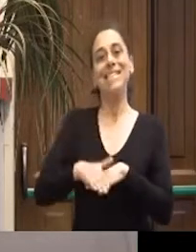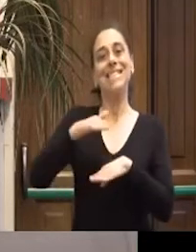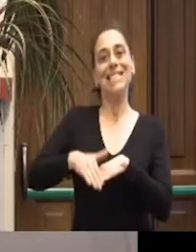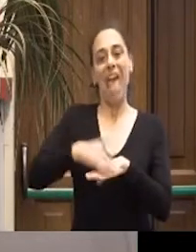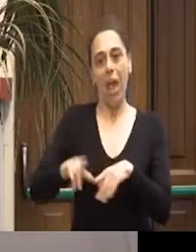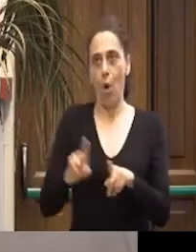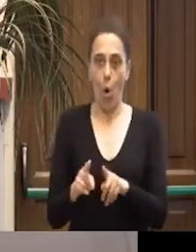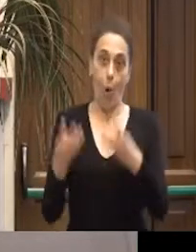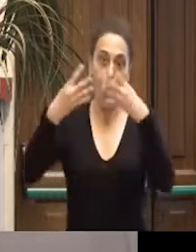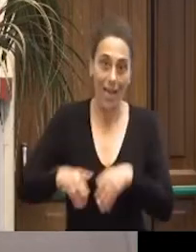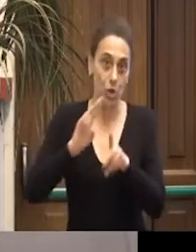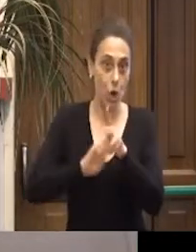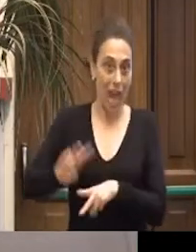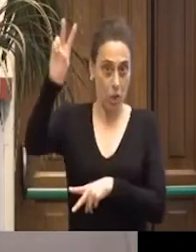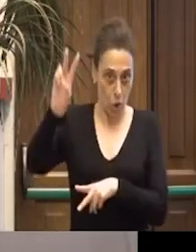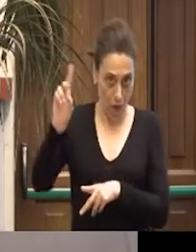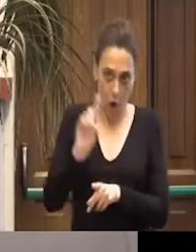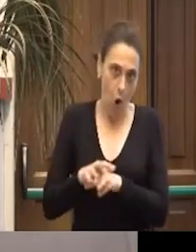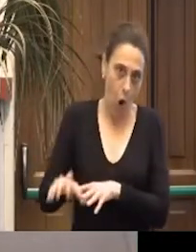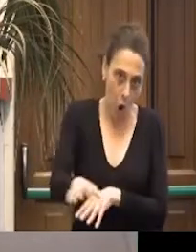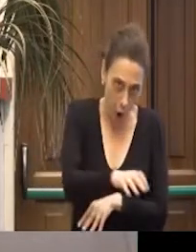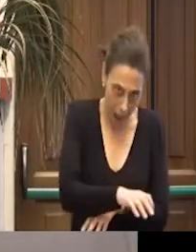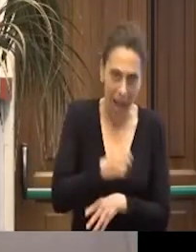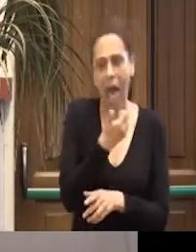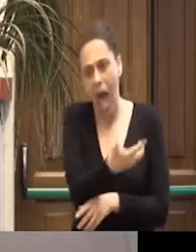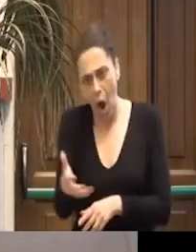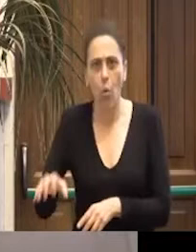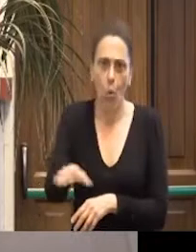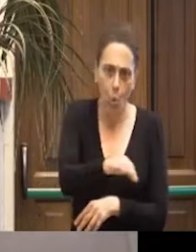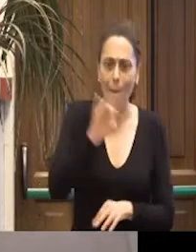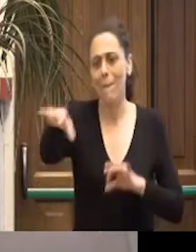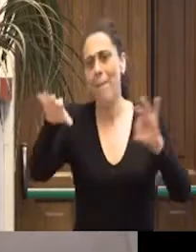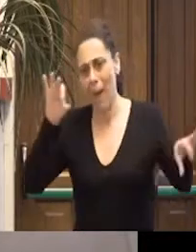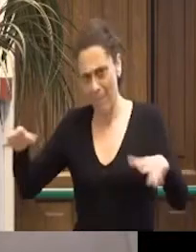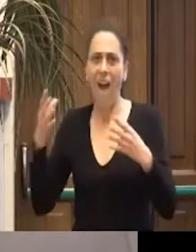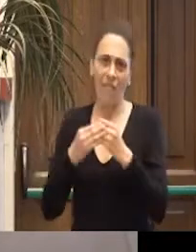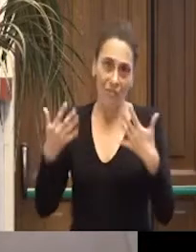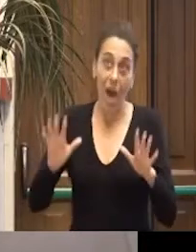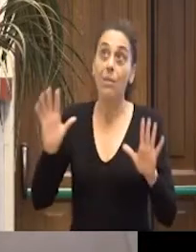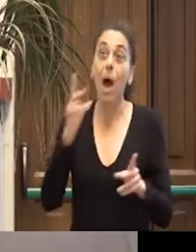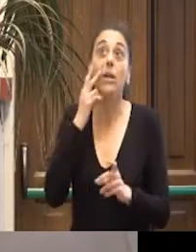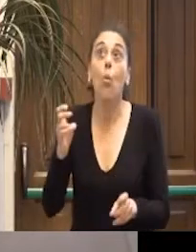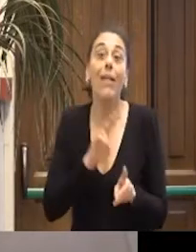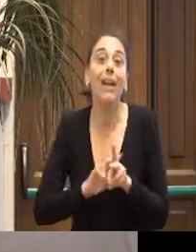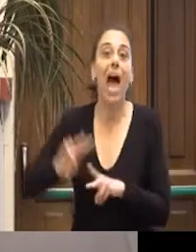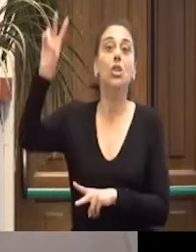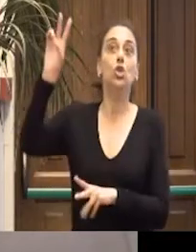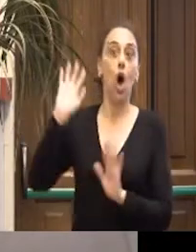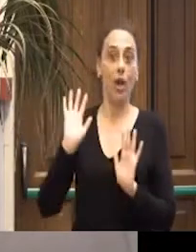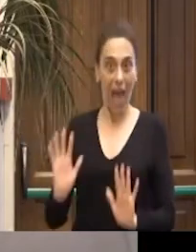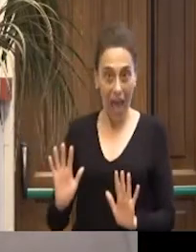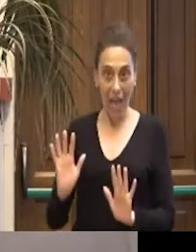nazionale, poi su livelli locali, alcune esperienze a macchia di leopardo ci sono state, ma dal punto di vista dell'educazione,